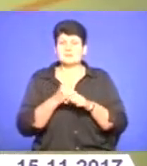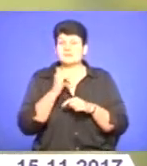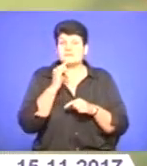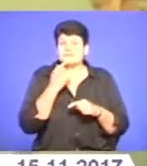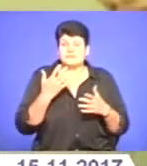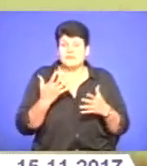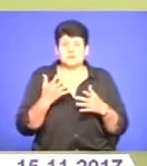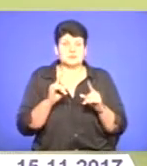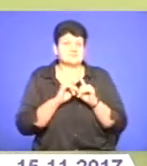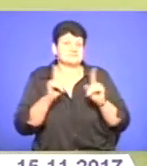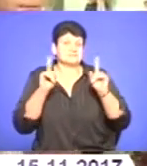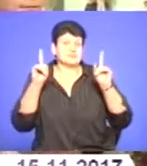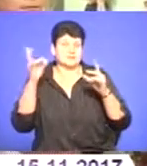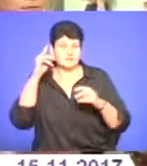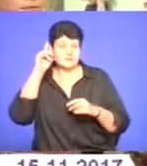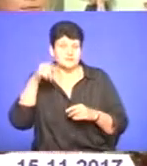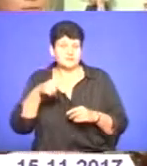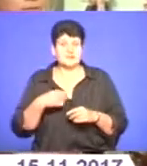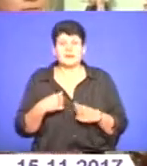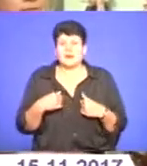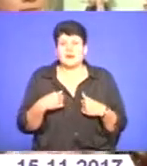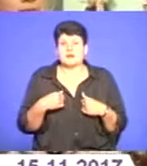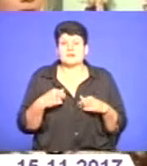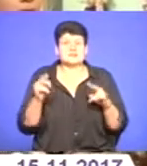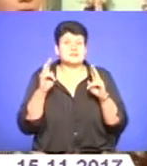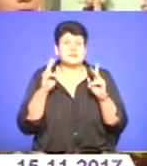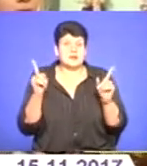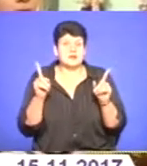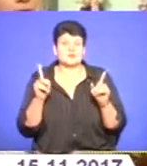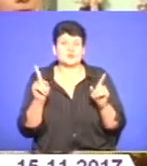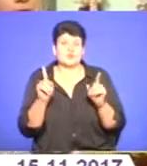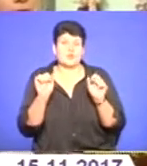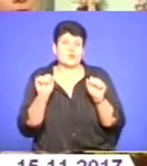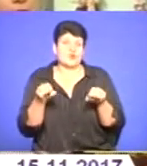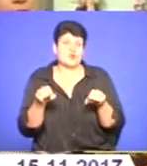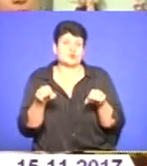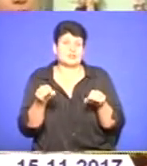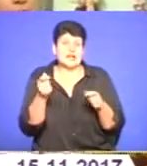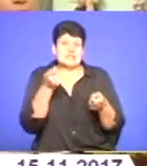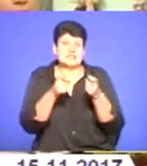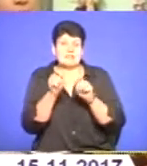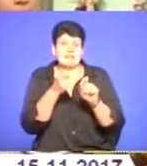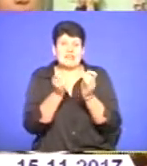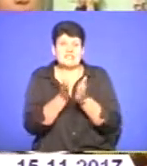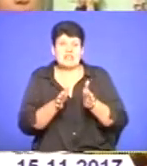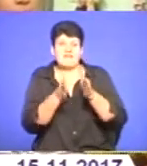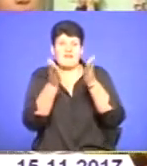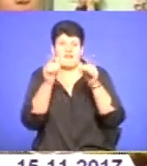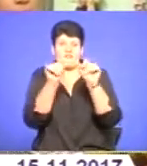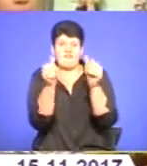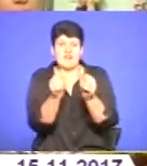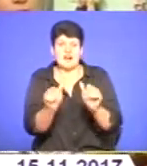особливого вміння. Я не знала, що можна з рогози сплести у таку вазу з квітками.